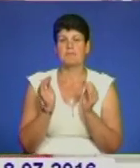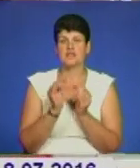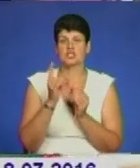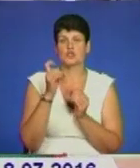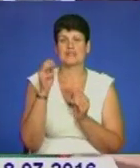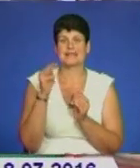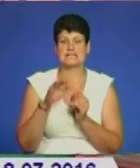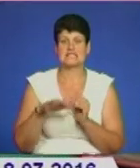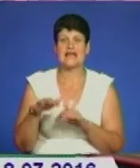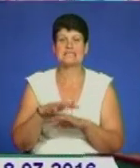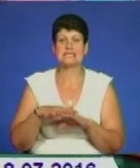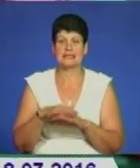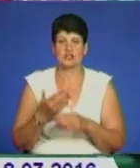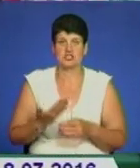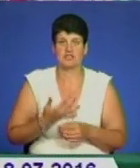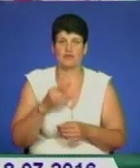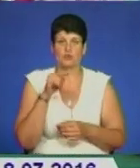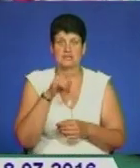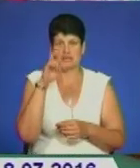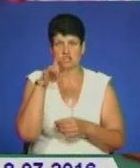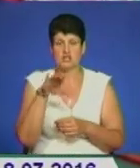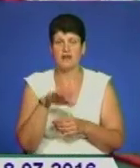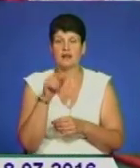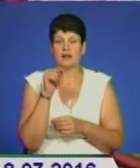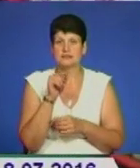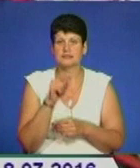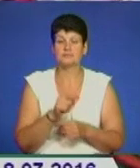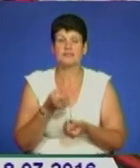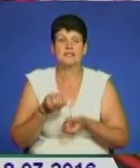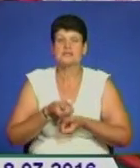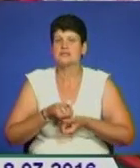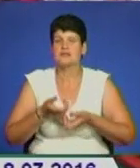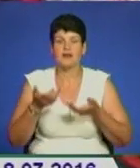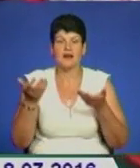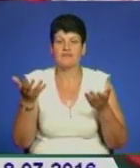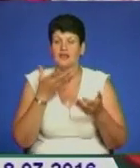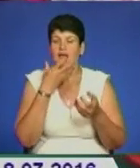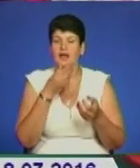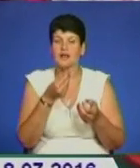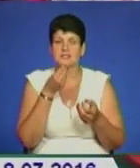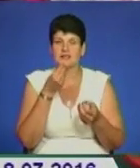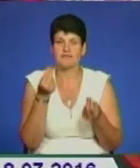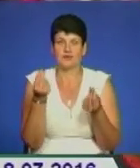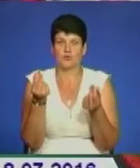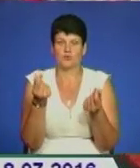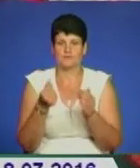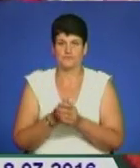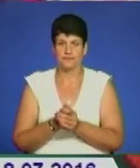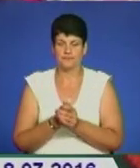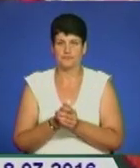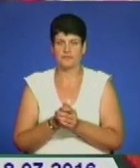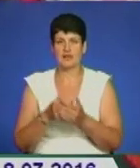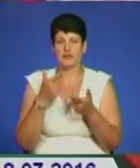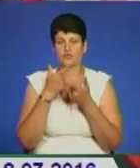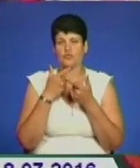населення проживає в цій країні, однак незвичайно яскраві і красиві грошові кошти. Наприклад,